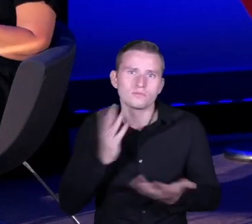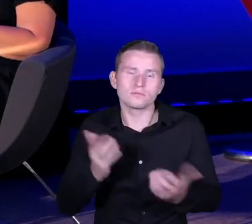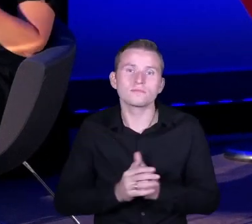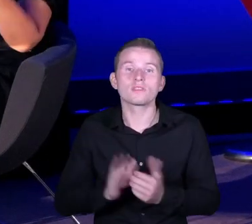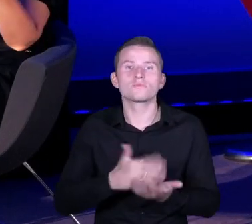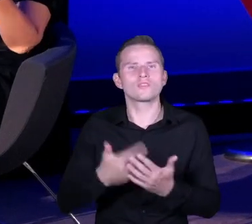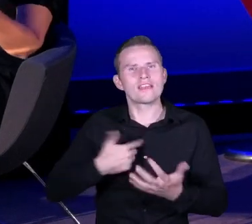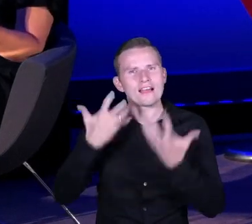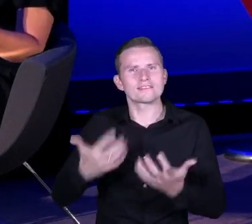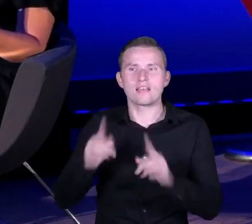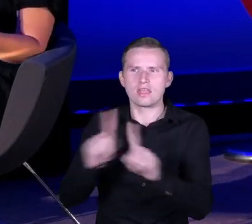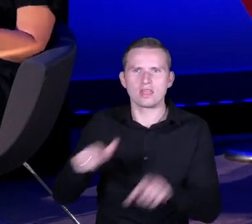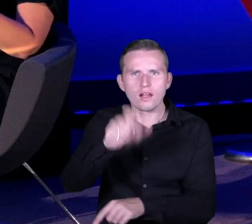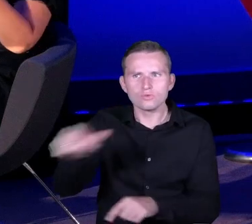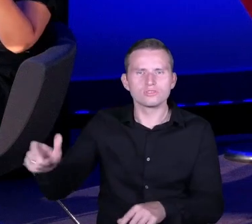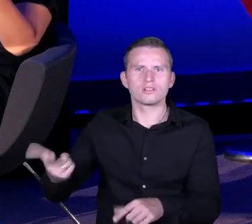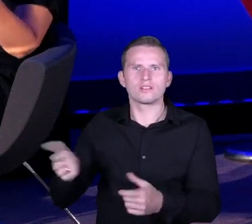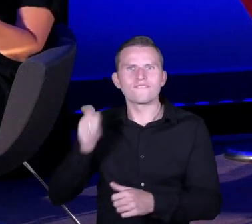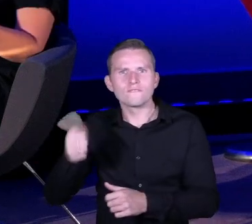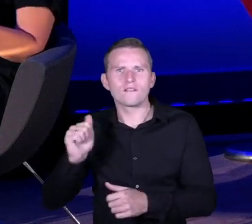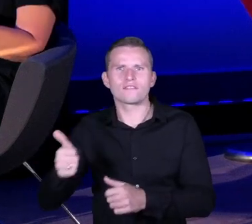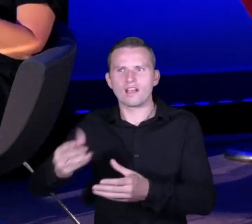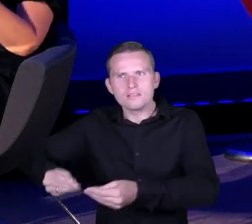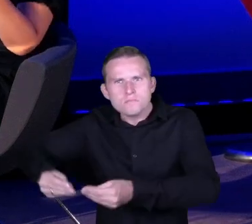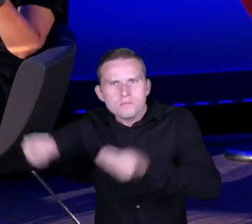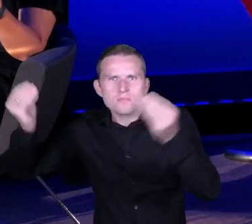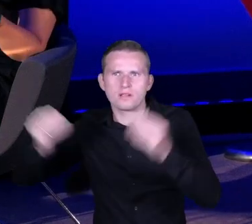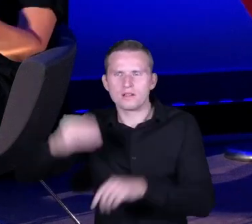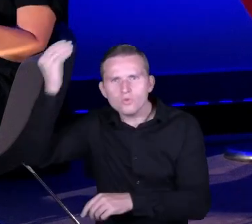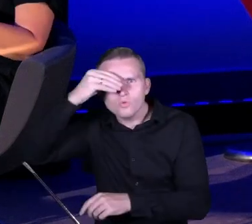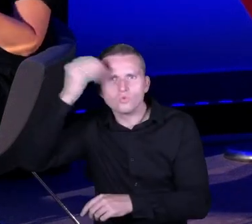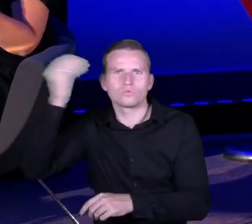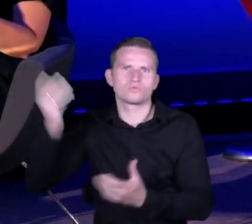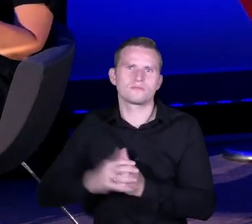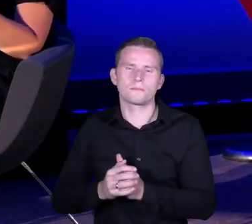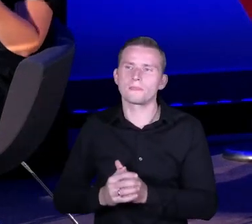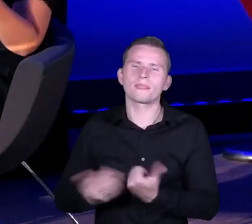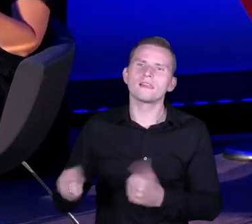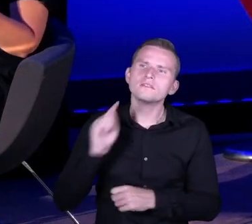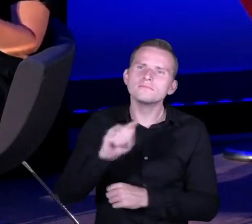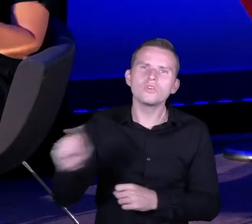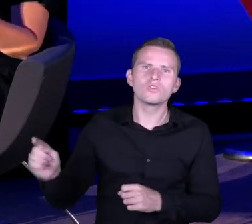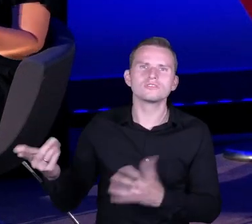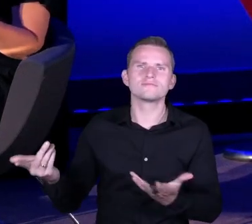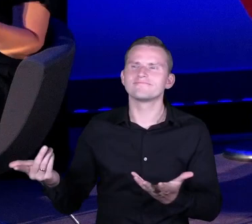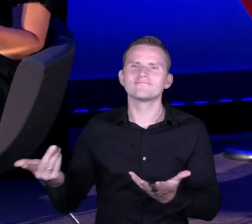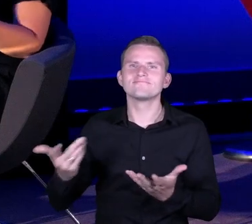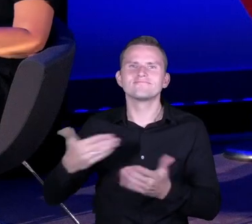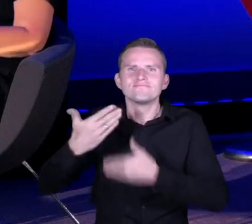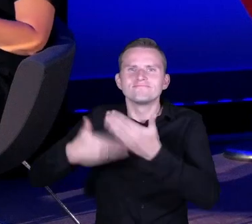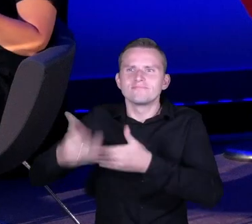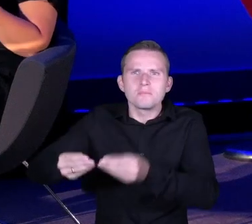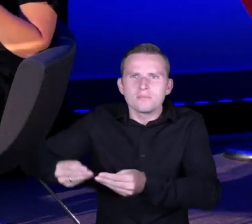kompetencje, żeby się doszkalali, żeby się w ogóle dokształcali, żeby podnosili kwalifikacje, żeby w ogóle następował jakikolwiek